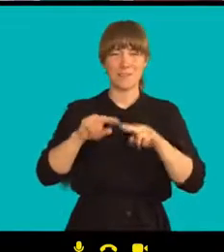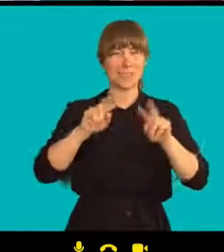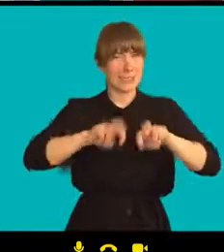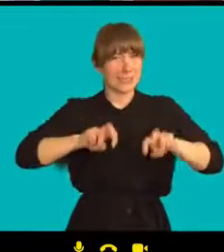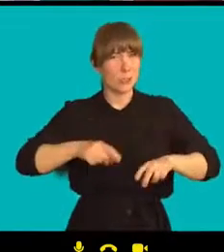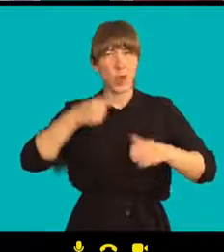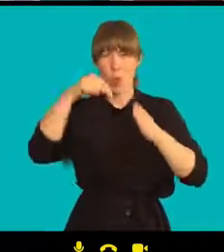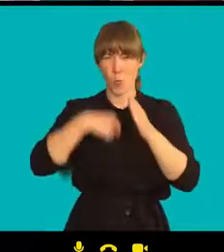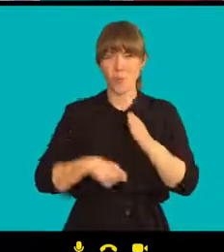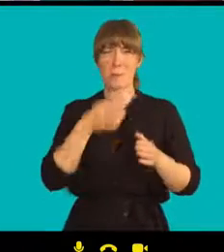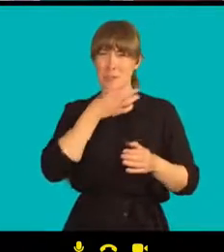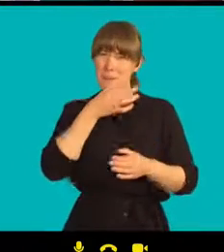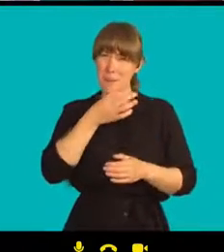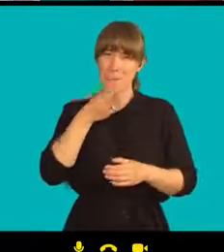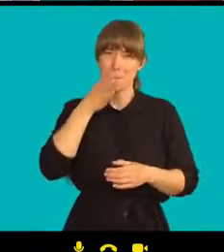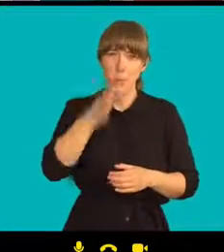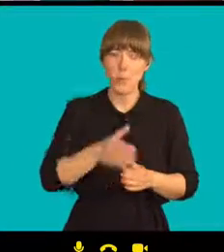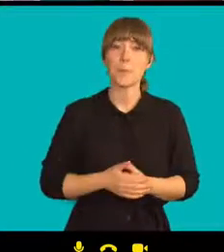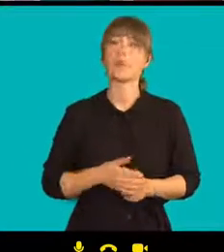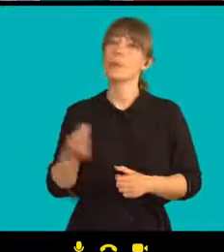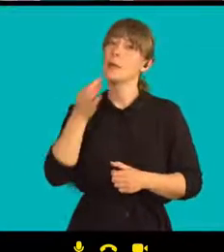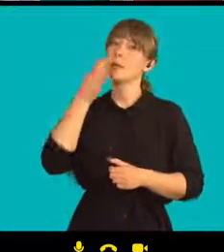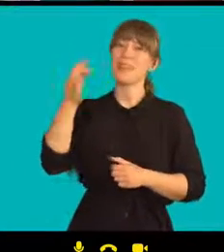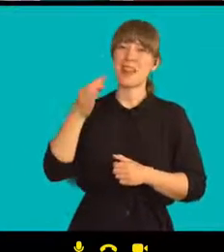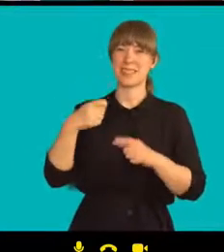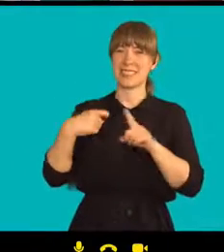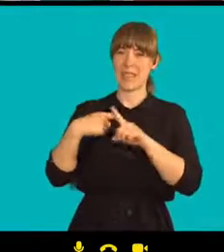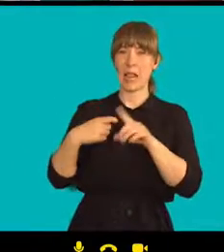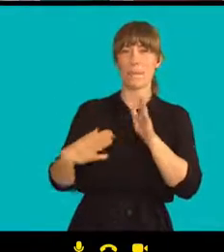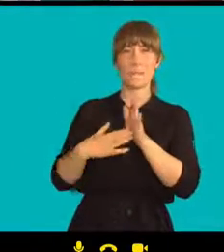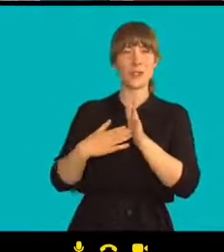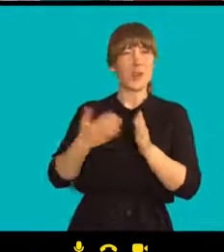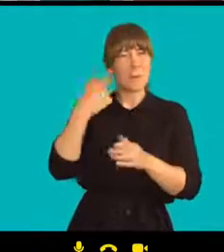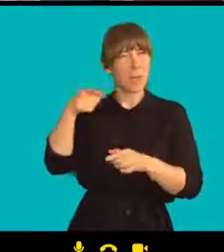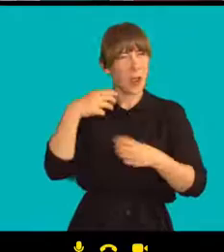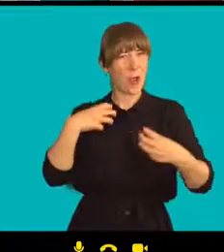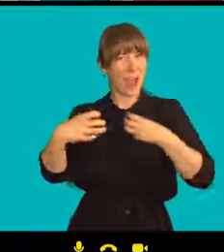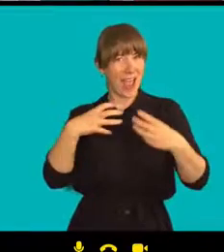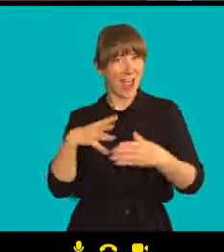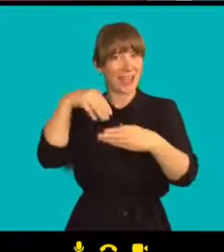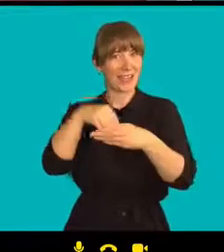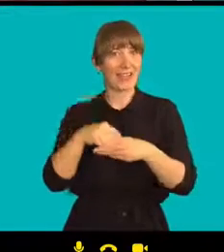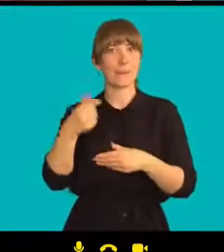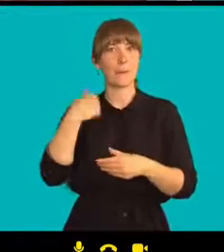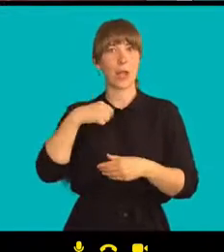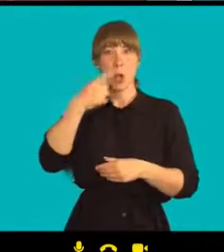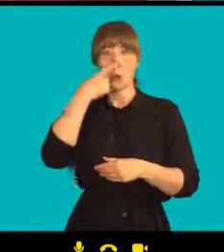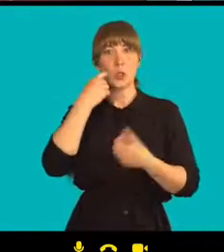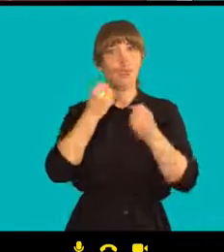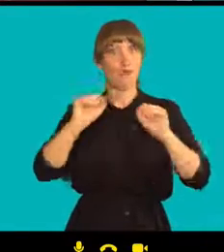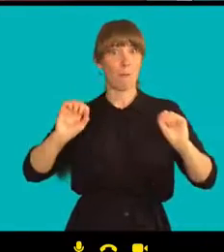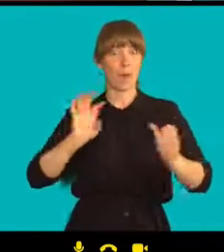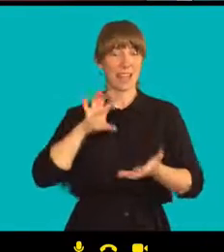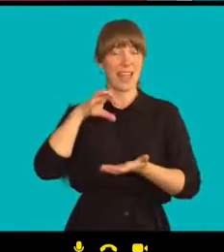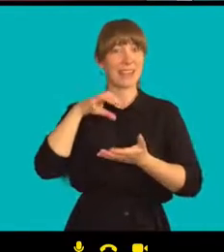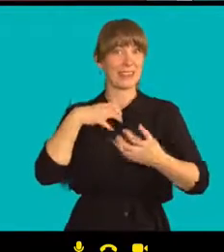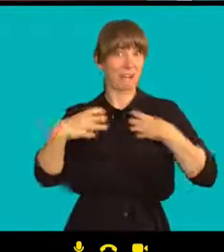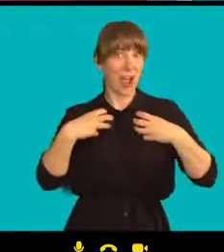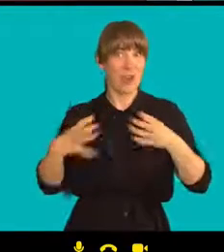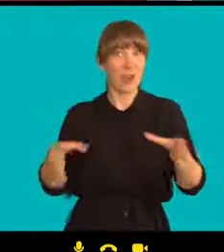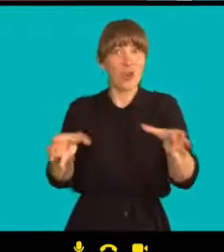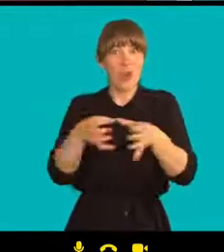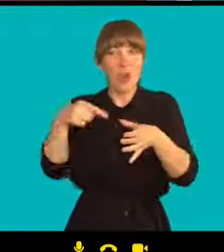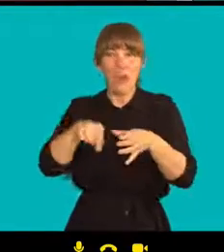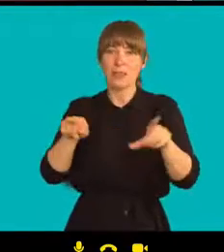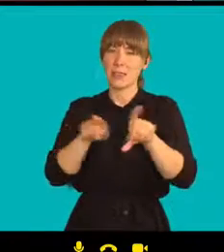Pane Mašeko, vy jste dlouho hrál v bieloruském svobodném divadle, jste taky bieloruský aktivista, dlouho